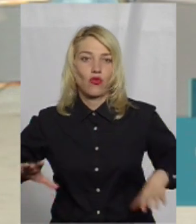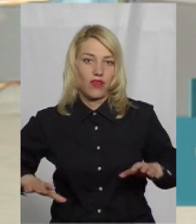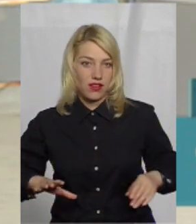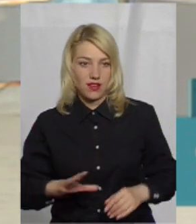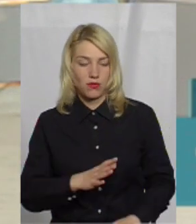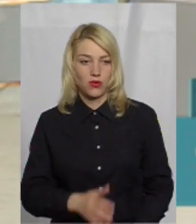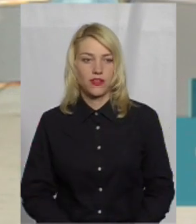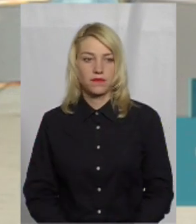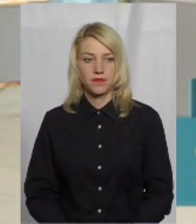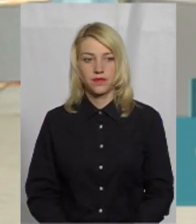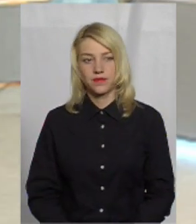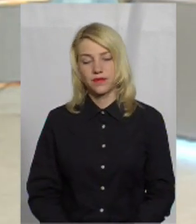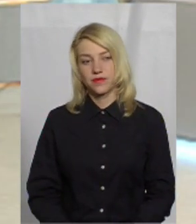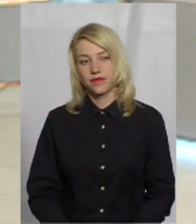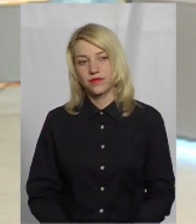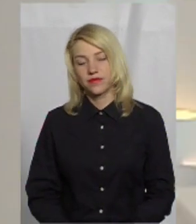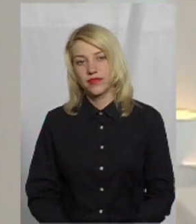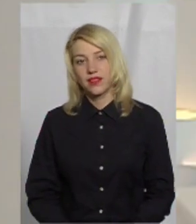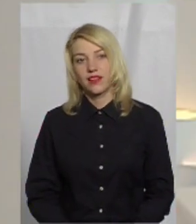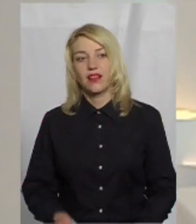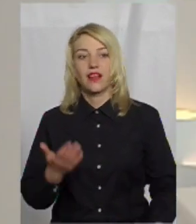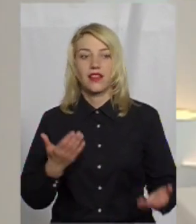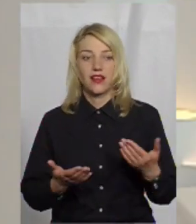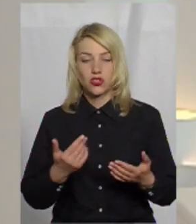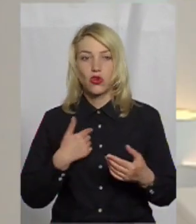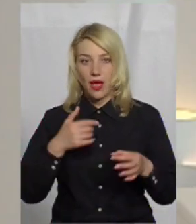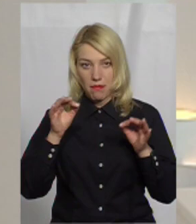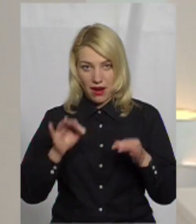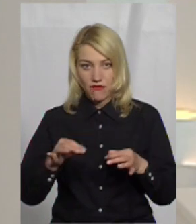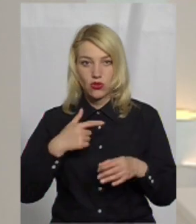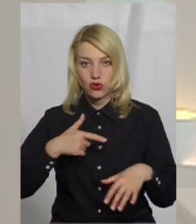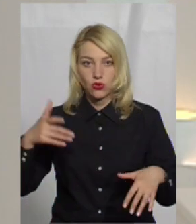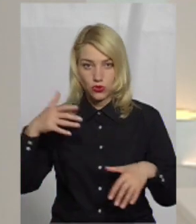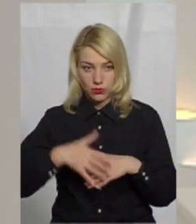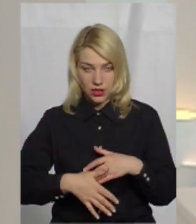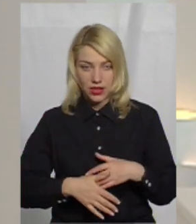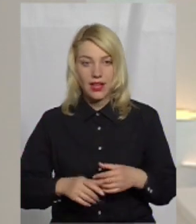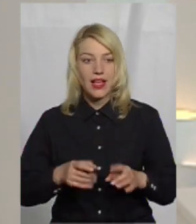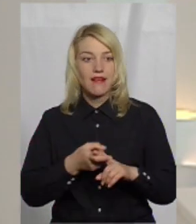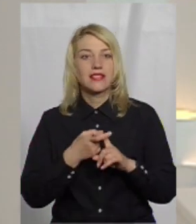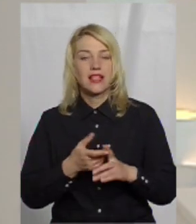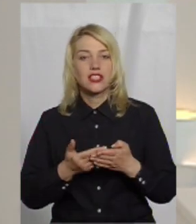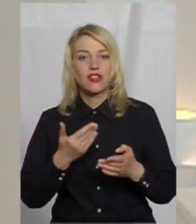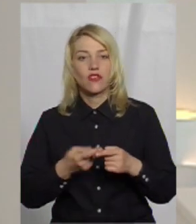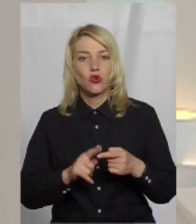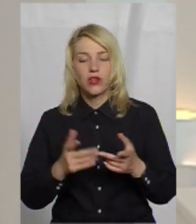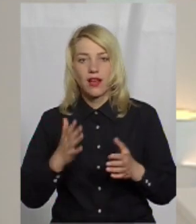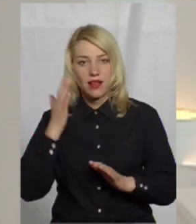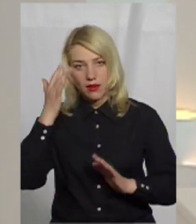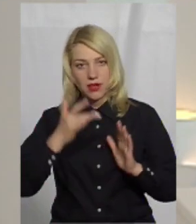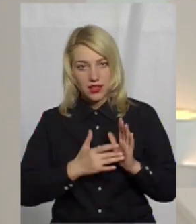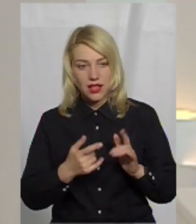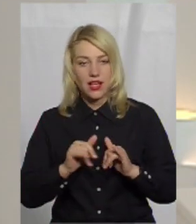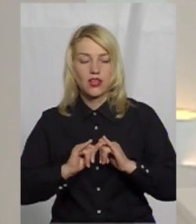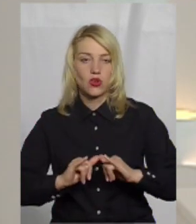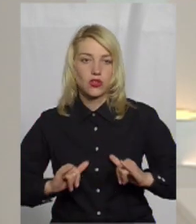робив. Ну, якщо я так правильно зрозуміла, в залежності від того, яка поставлена мета, так і